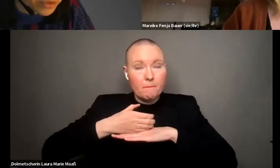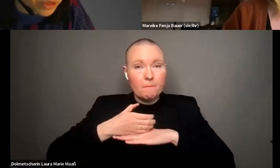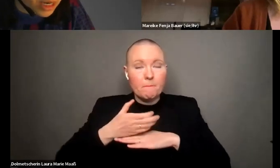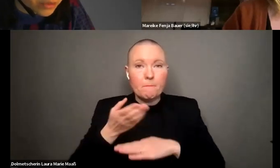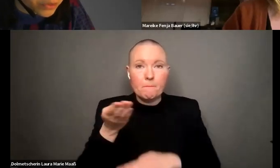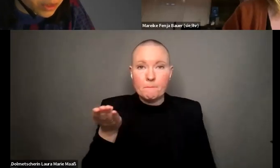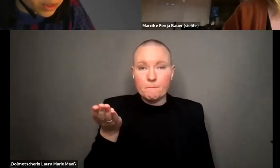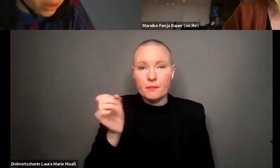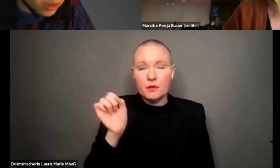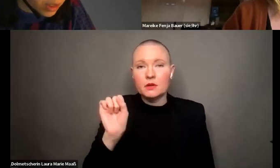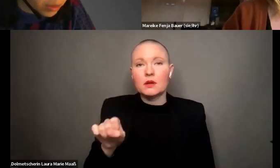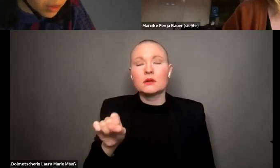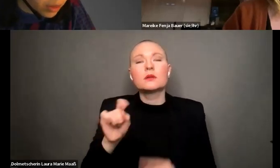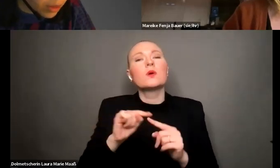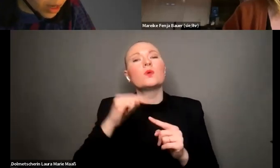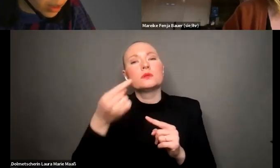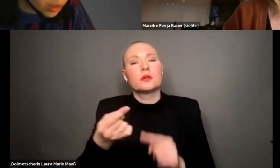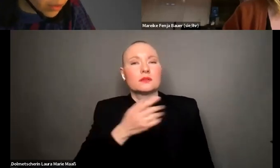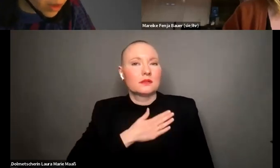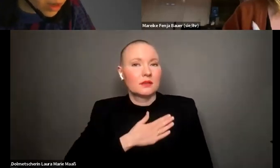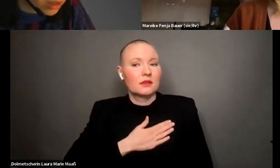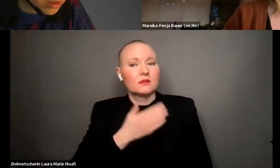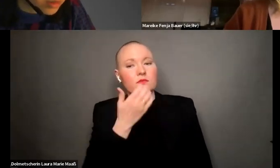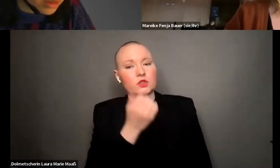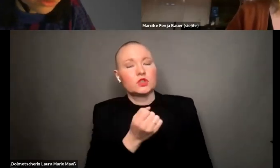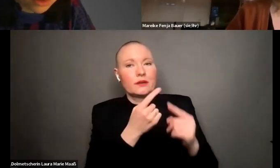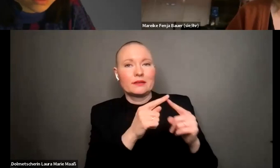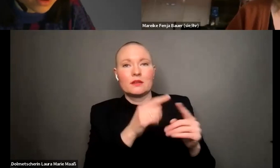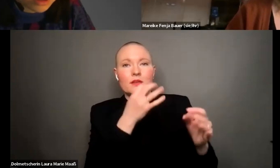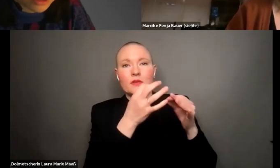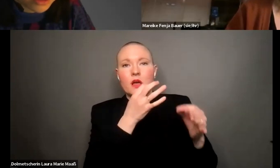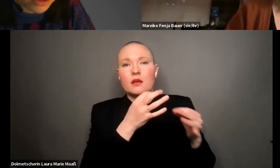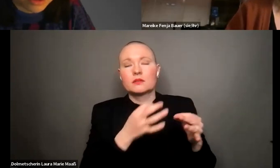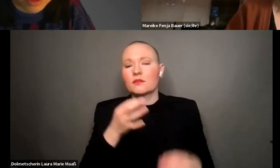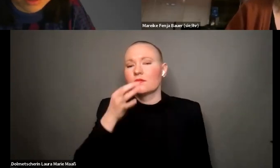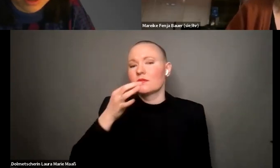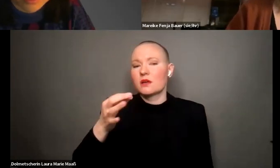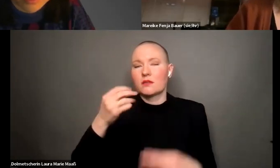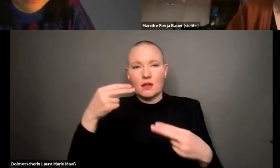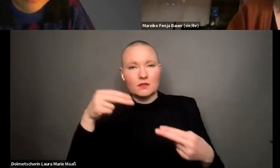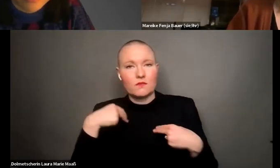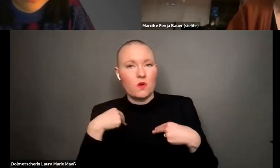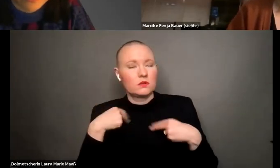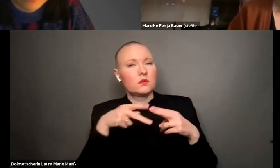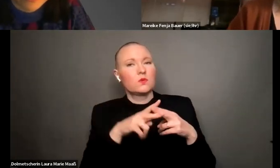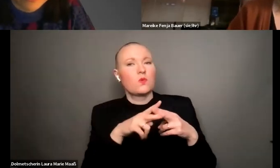und danach würde ich gerne mit den anderen fragen im antwort fragen und antwort weitermachen